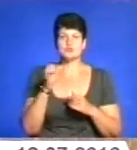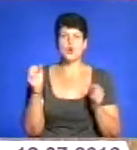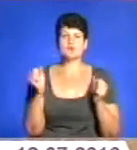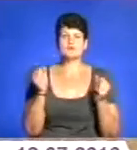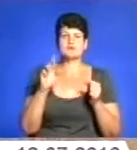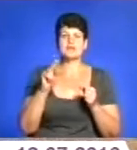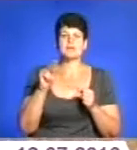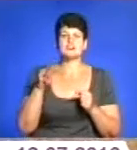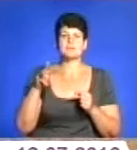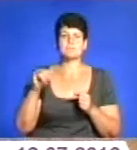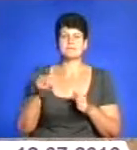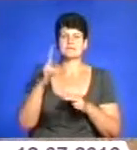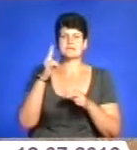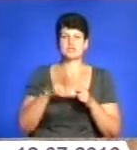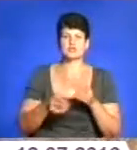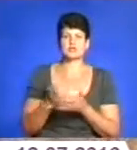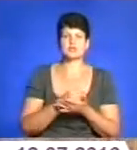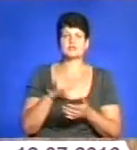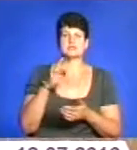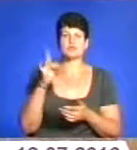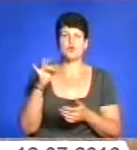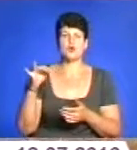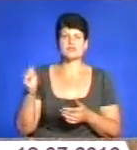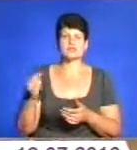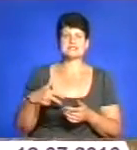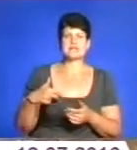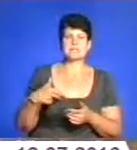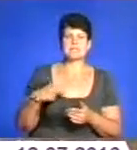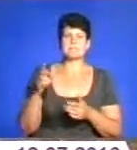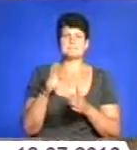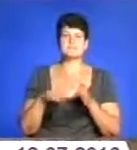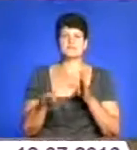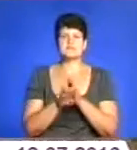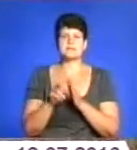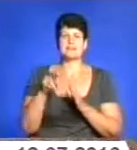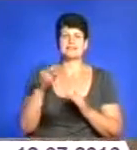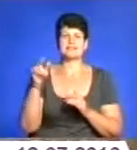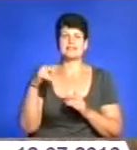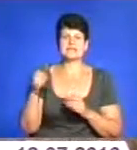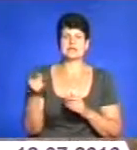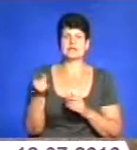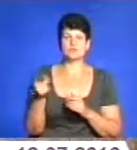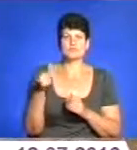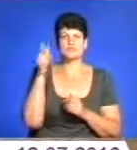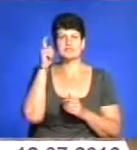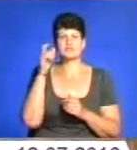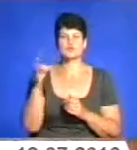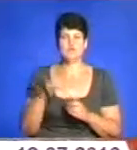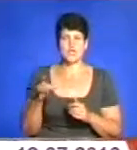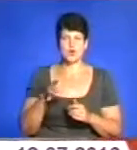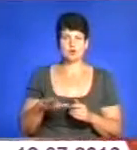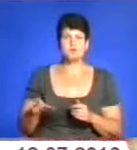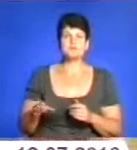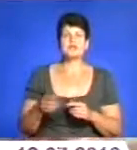завершили збирати у Зборівському, Гусятинському, Заліщицькому, Підволочийському, Підгаєцькому, Тернопільському та Чертківському районах. На сьогодні